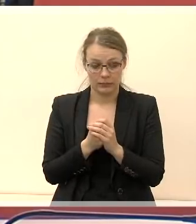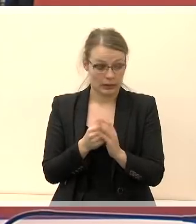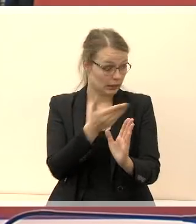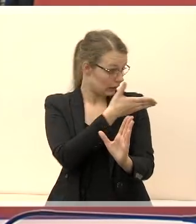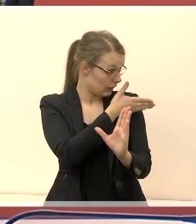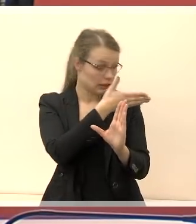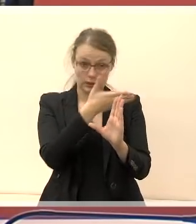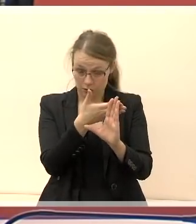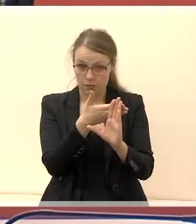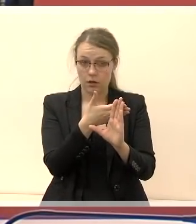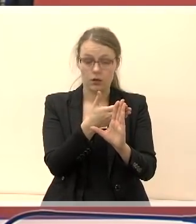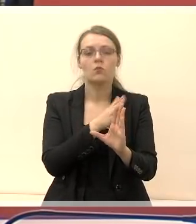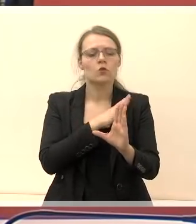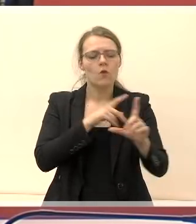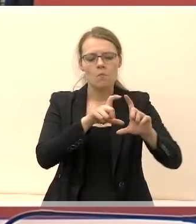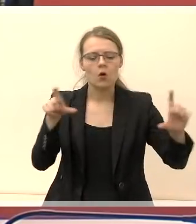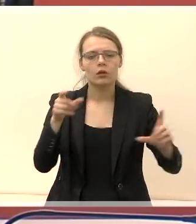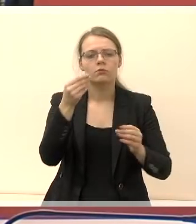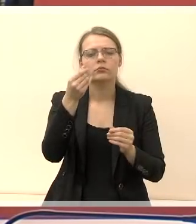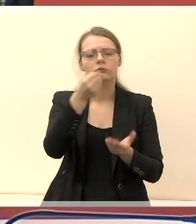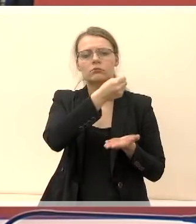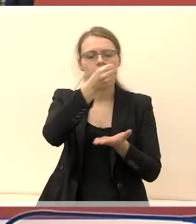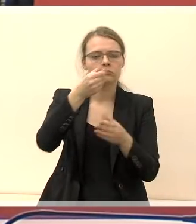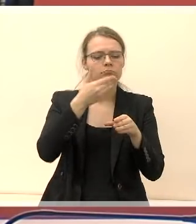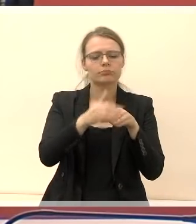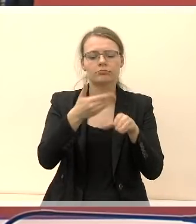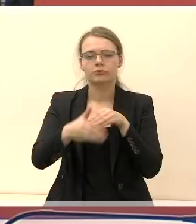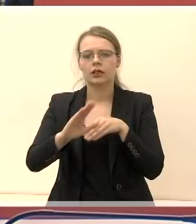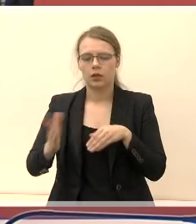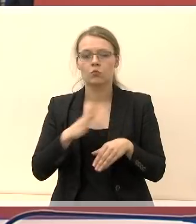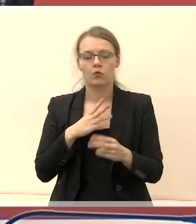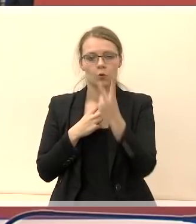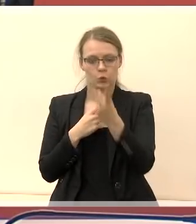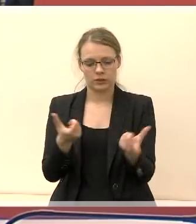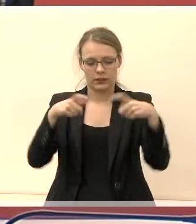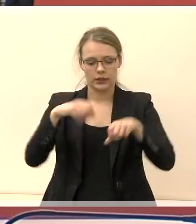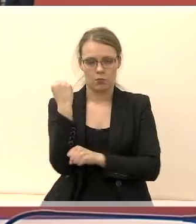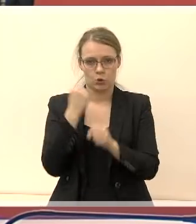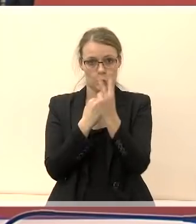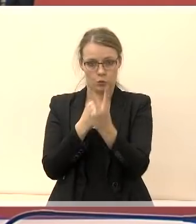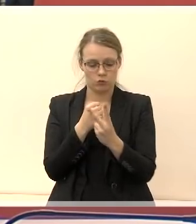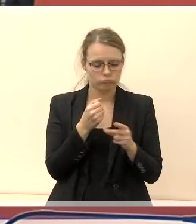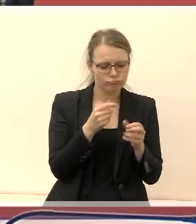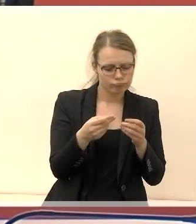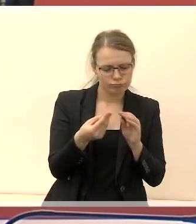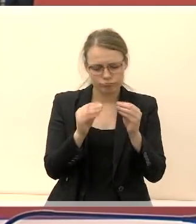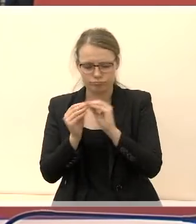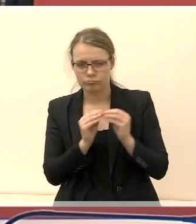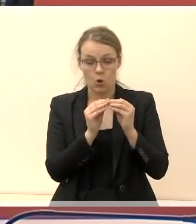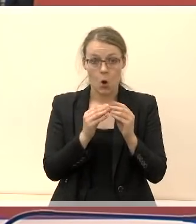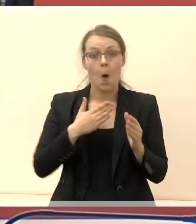ūkdymo įstaigom lėšas projektus kirsti daug daugiausia du savivaldybės darbuotojai. Todėl esame